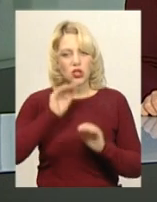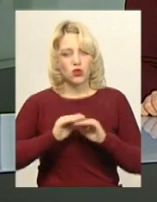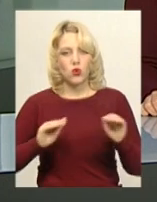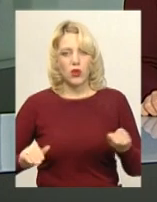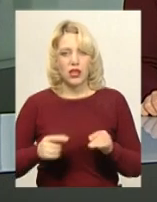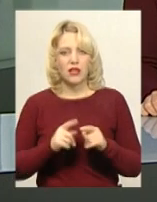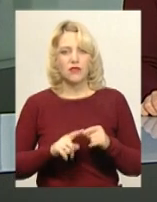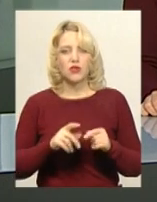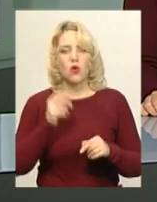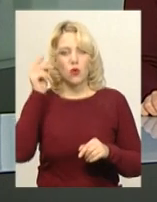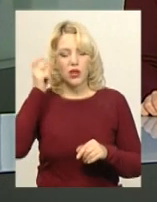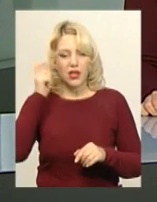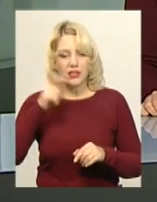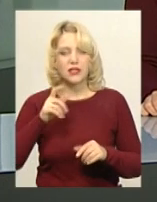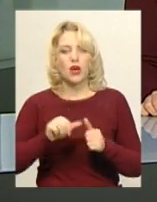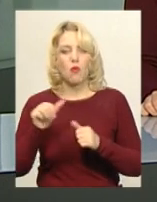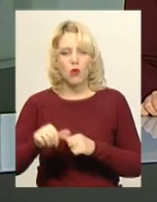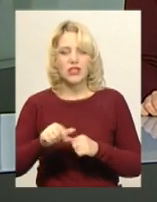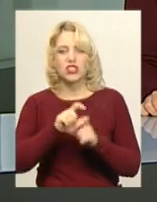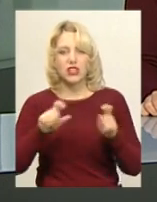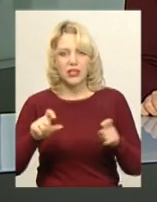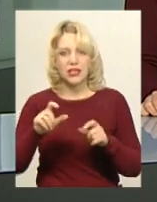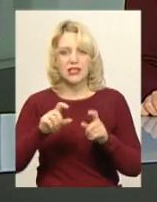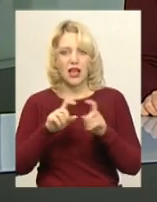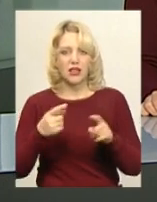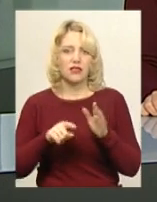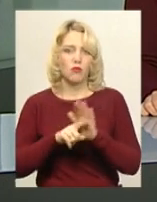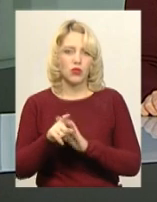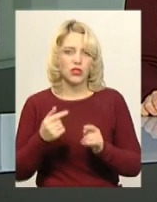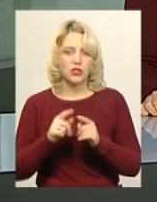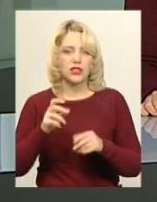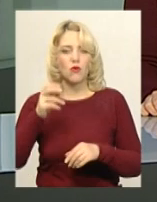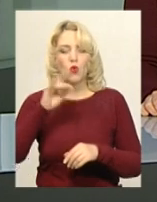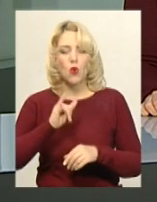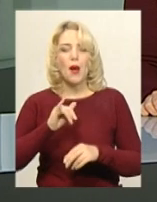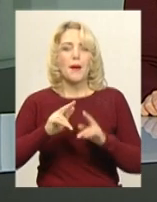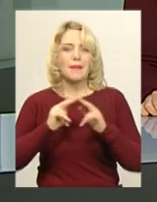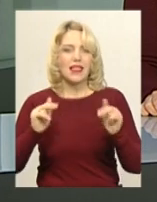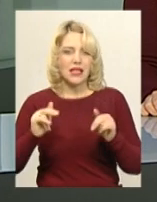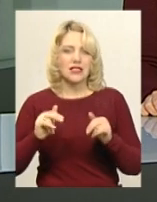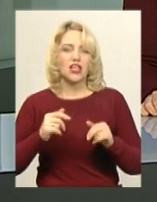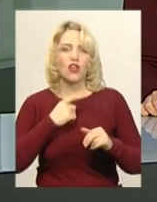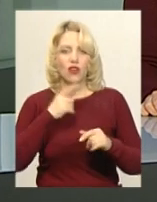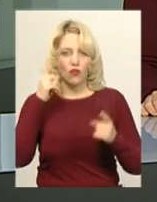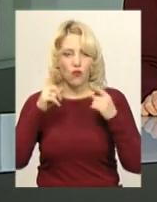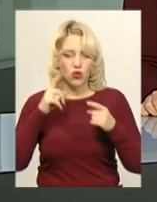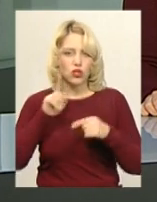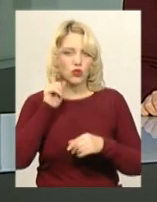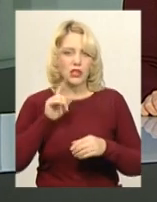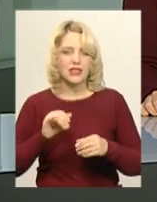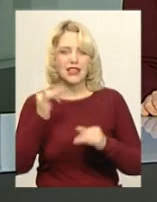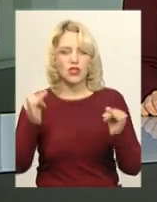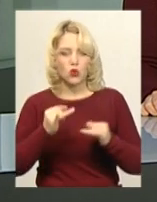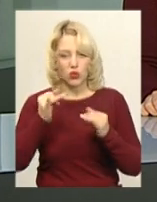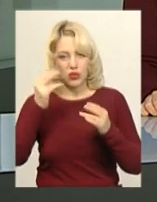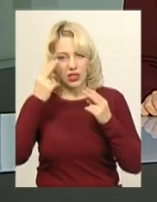українських позашкільних освітніх закладів сьогодні розпочали у Хмельницькому обласному палаці творчості дітей та юнацтва всеукраїнські змагання з історико